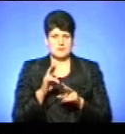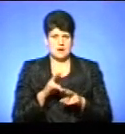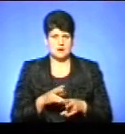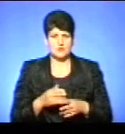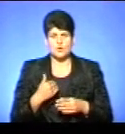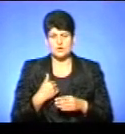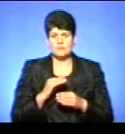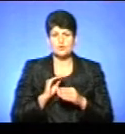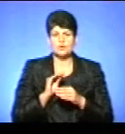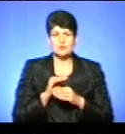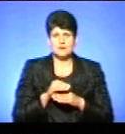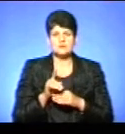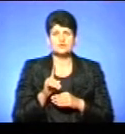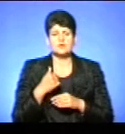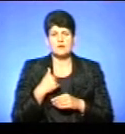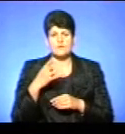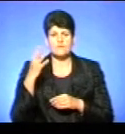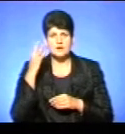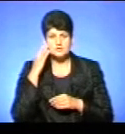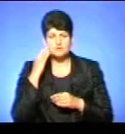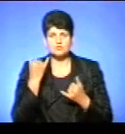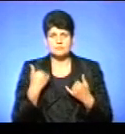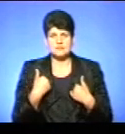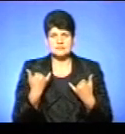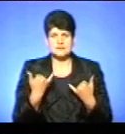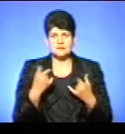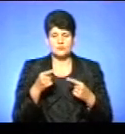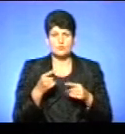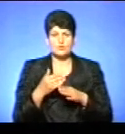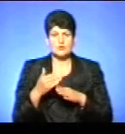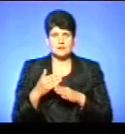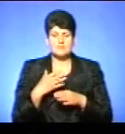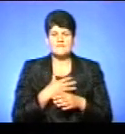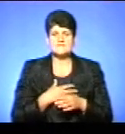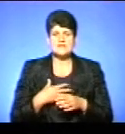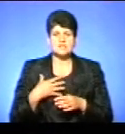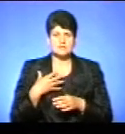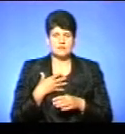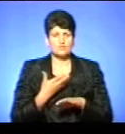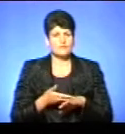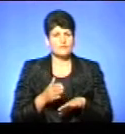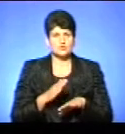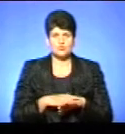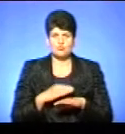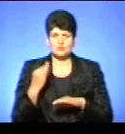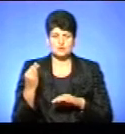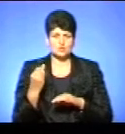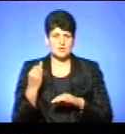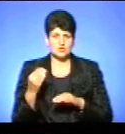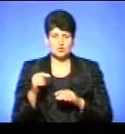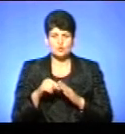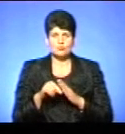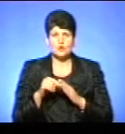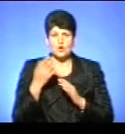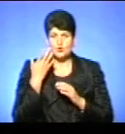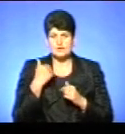додати, що я вважаю, що ми зараз на такому етапі, надзвичайно важливому і важкому і історичному, коли ми